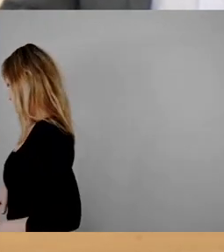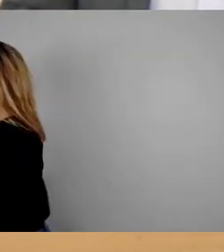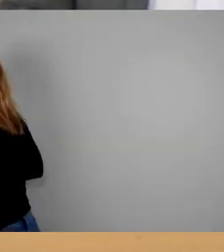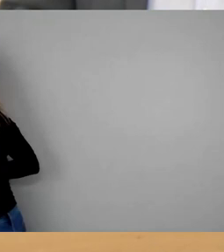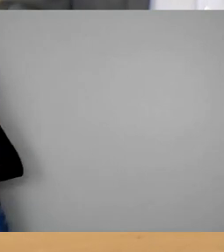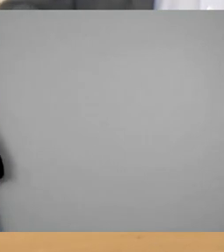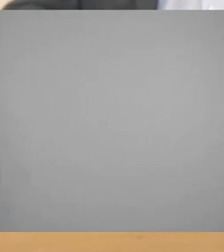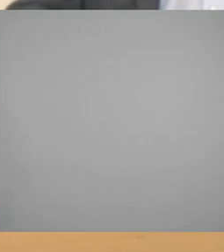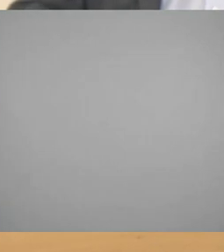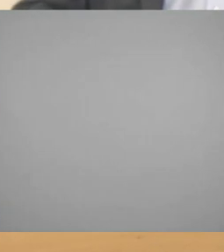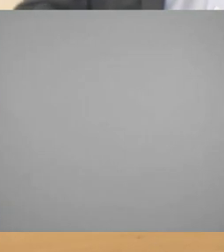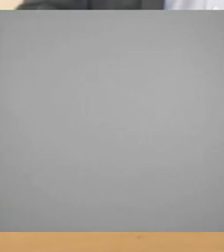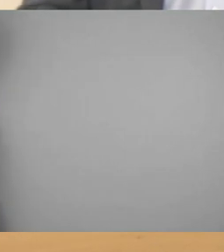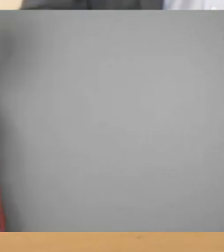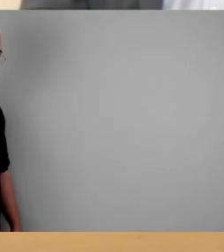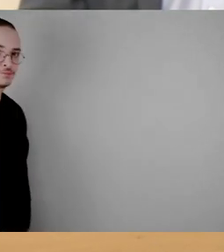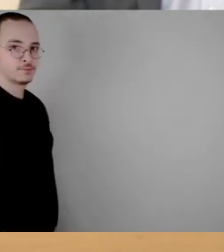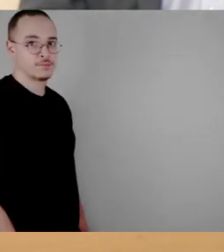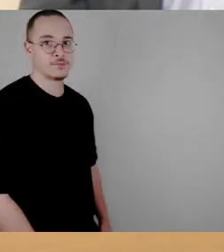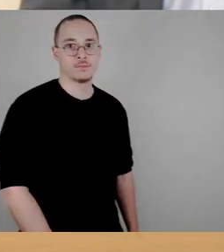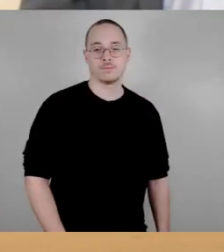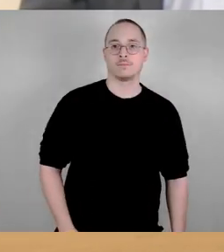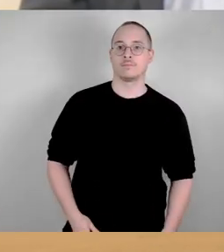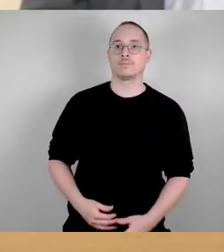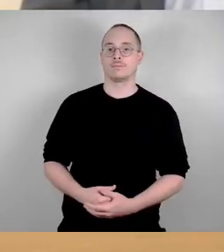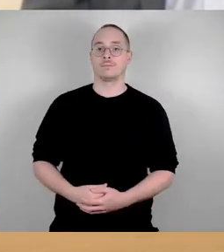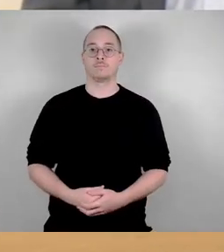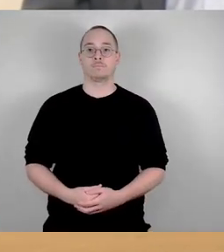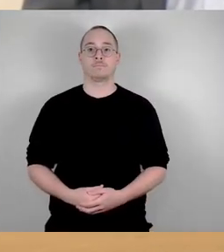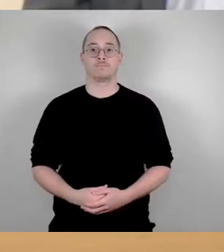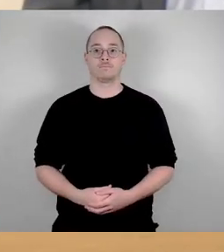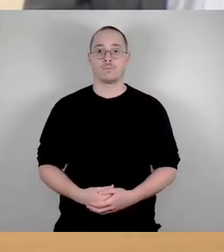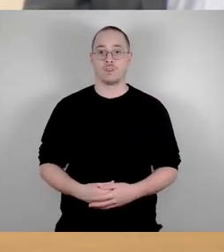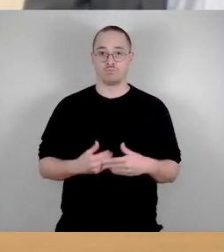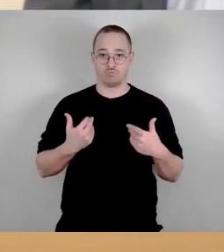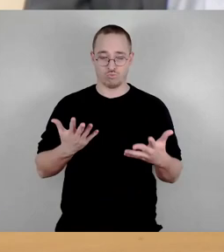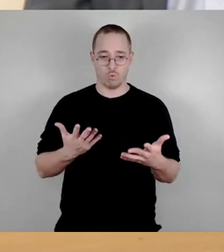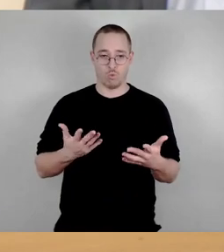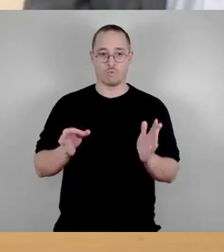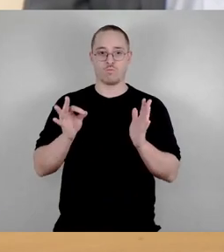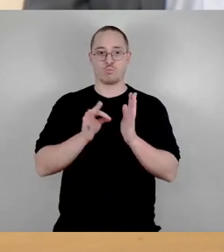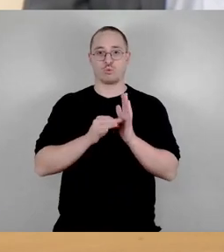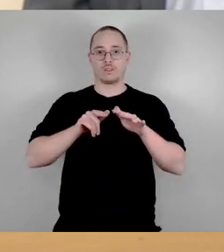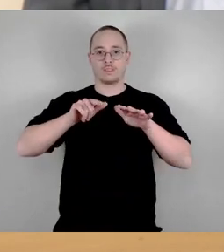So, damit haben wir den Punkt 17, 7 geschafft. jetzt, wo